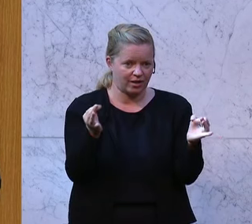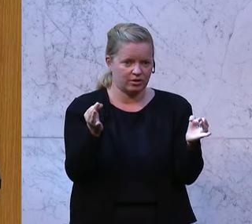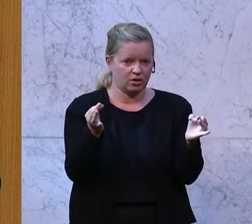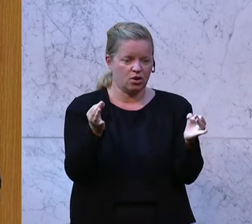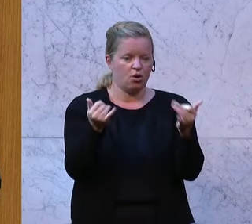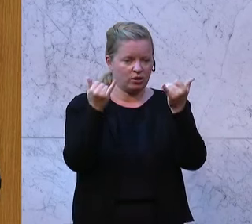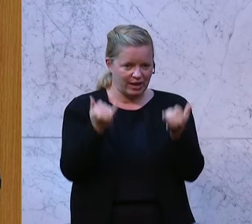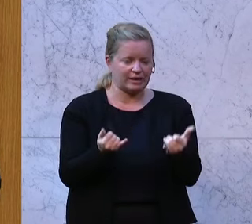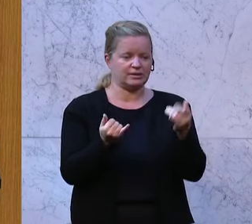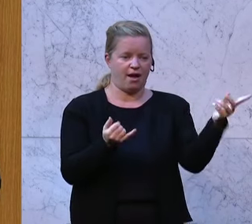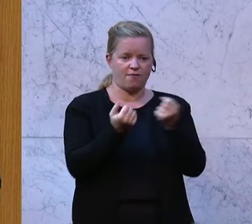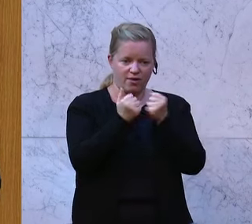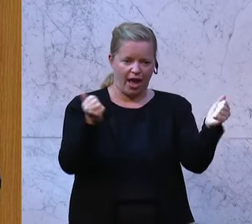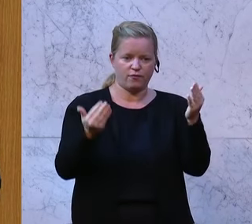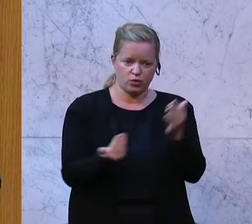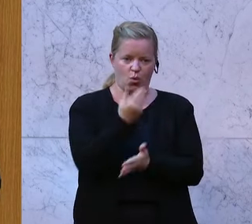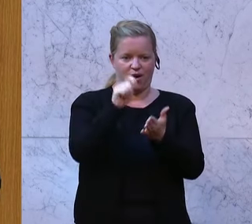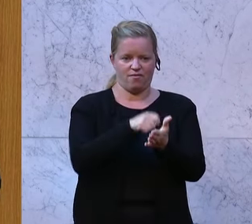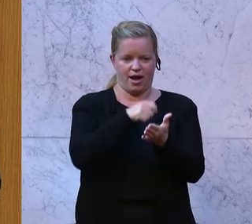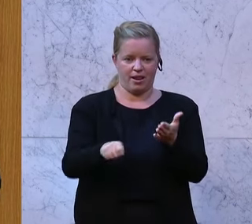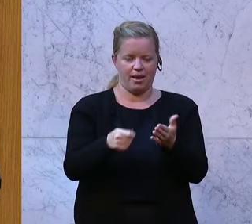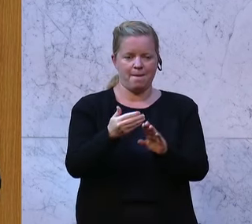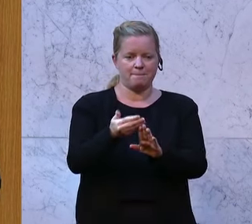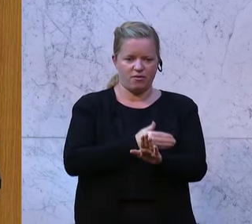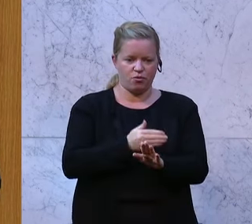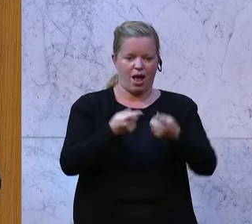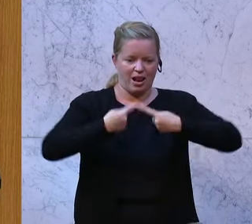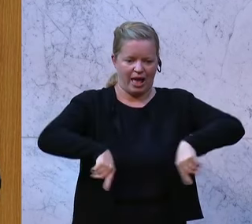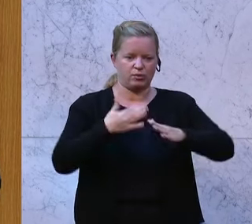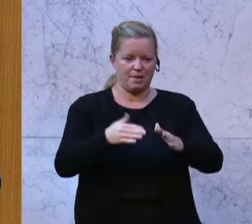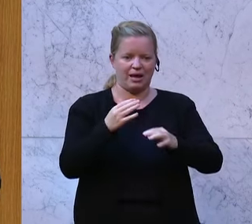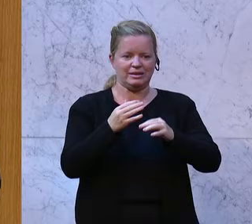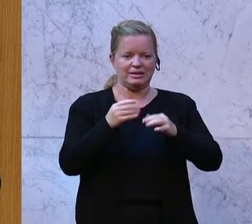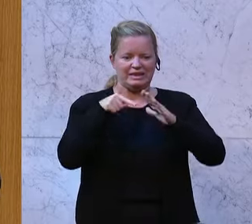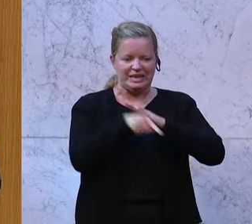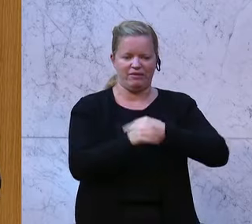Sie endlich den Weg frei für Neuwahlen, bevor Sie dieses Land noch tiefer in den Abgrund reißen.